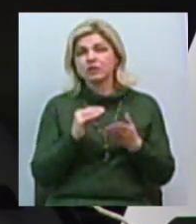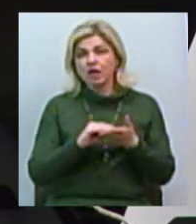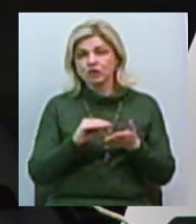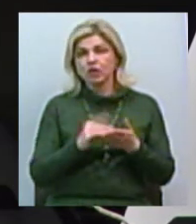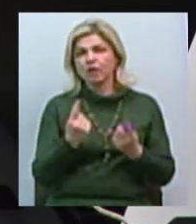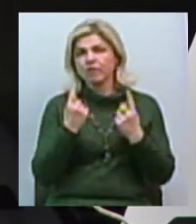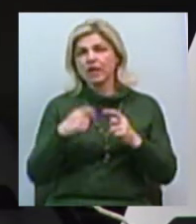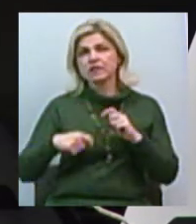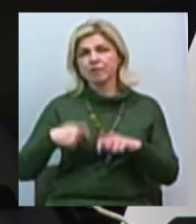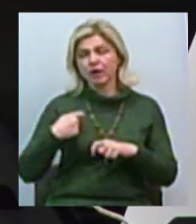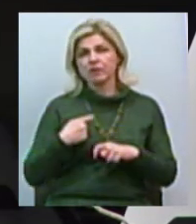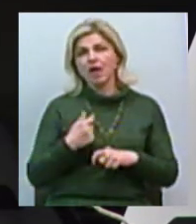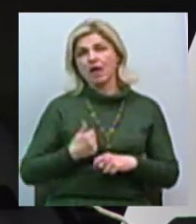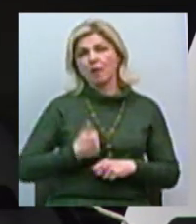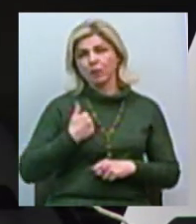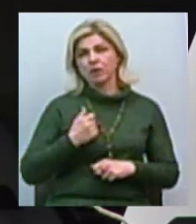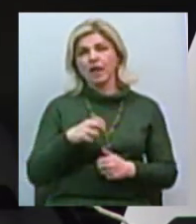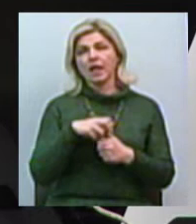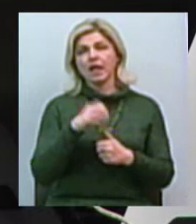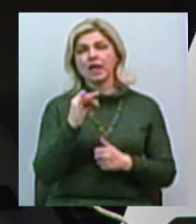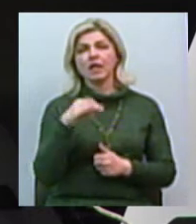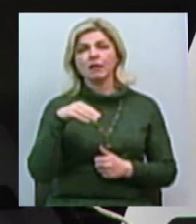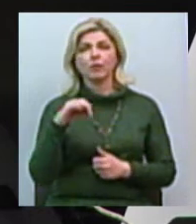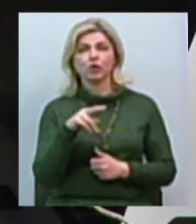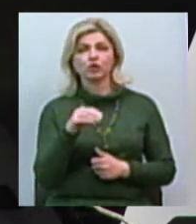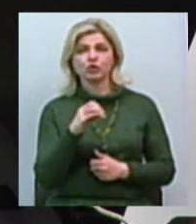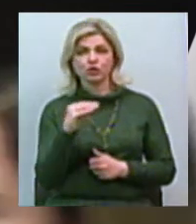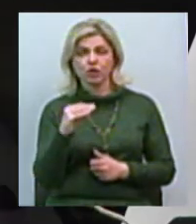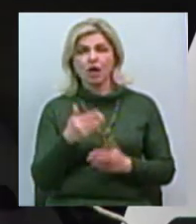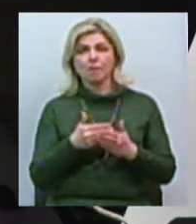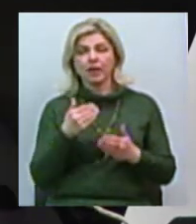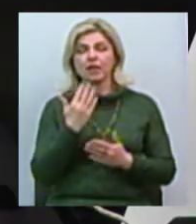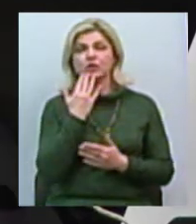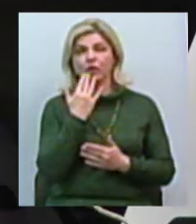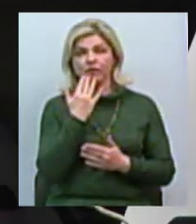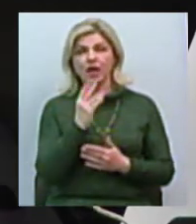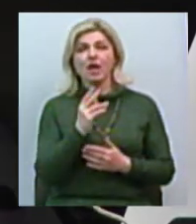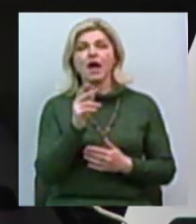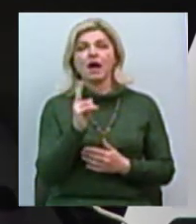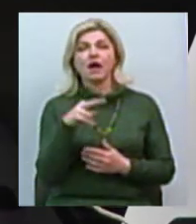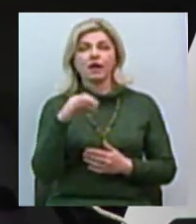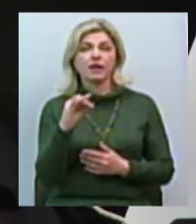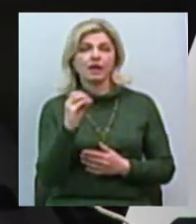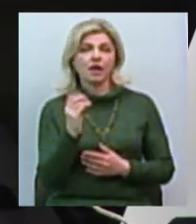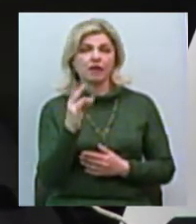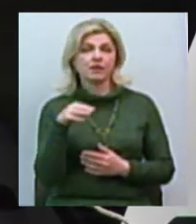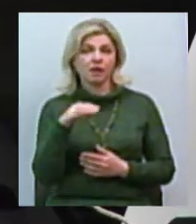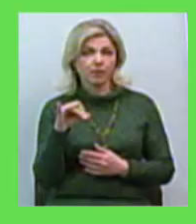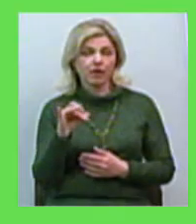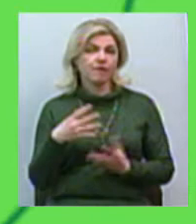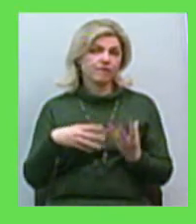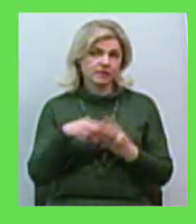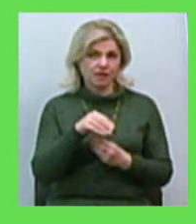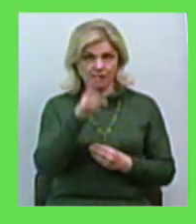великий збиток репутації та іміджу як товариства перед заробіжними партнерами, клієнтами та замовниками, так і всієї країни.